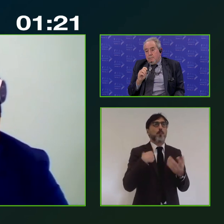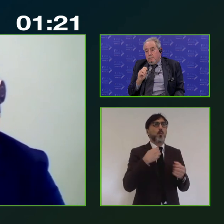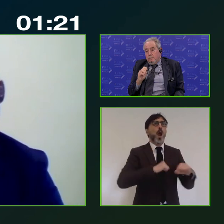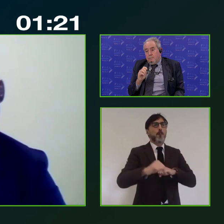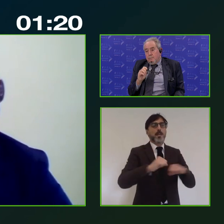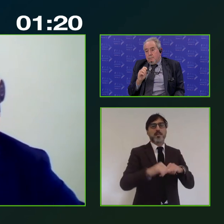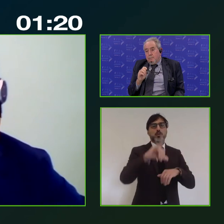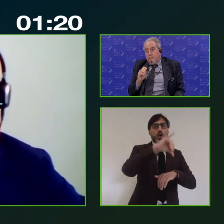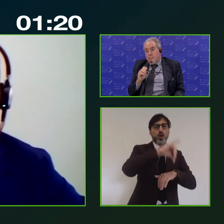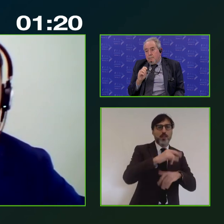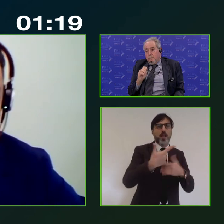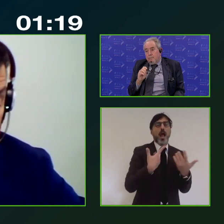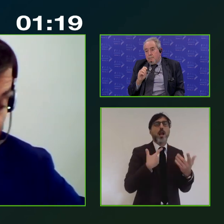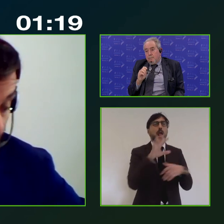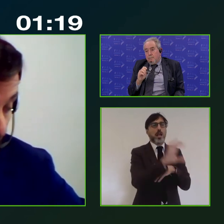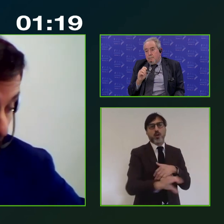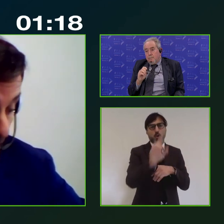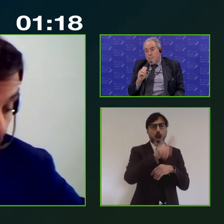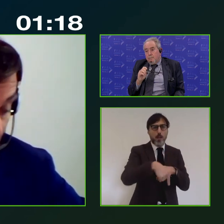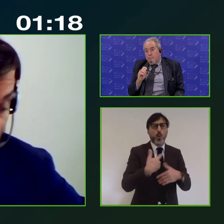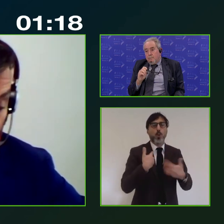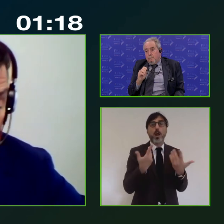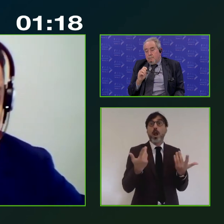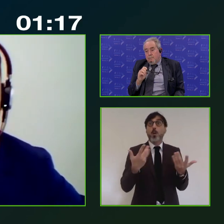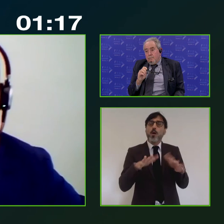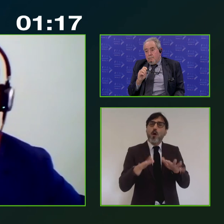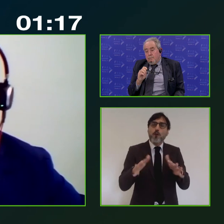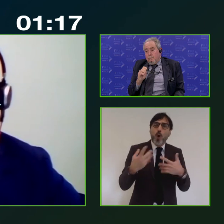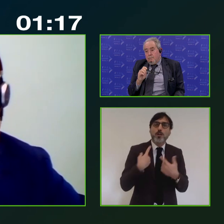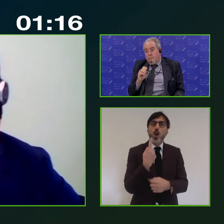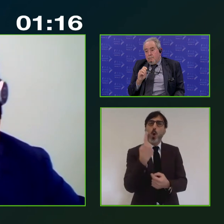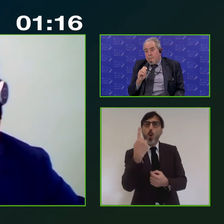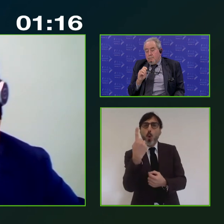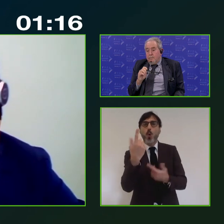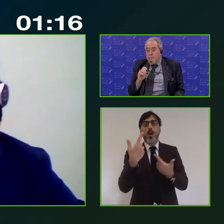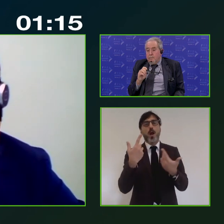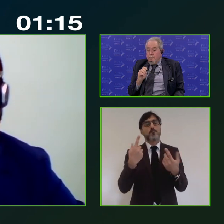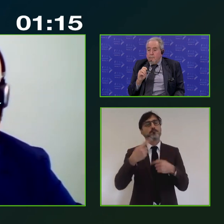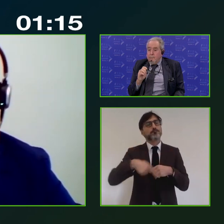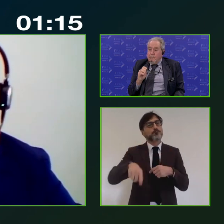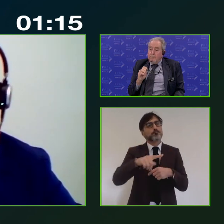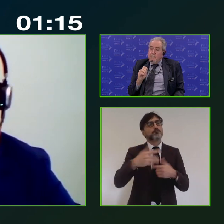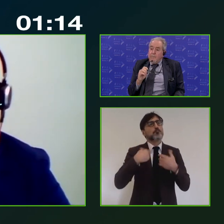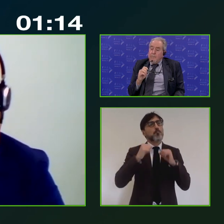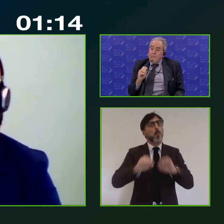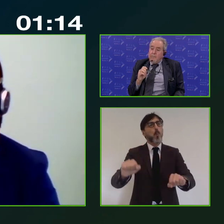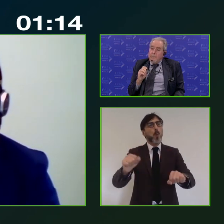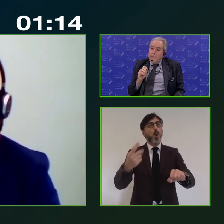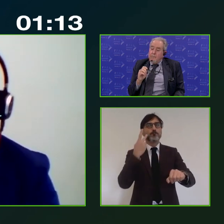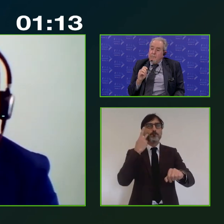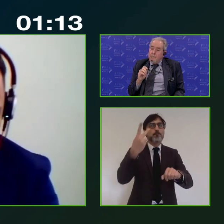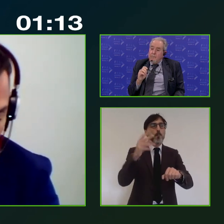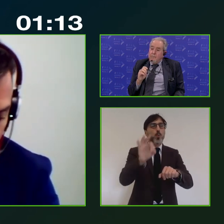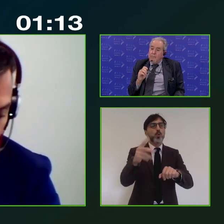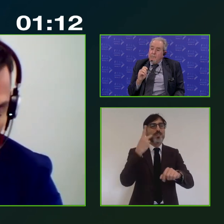alla fragilità delle amministrazioni regionali e quindi forse una delle cose che potrebbe dare una chiave di lettura diversa che